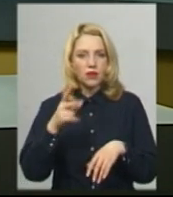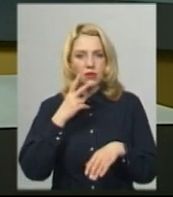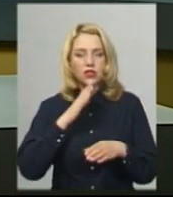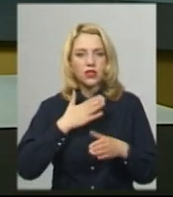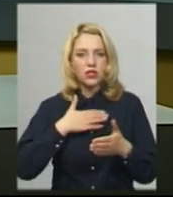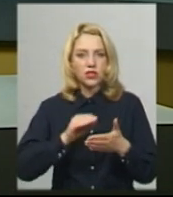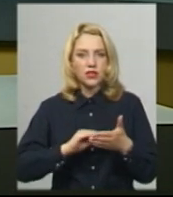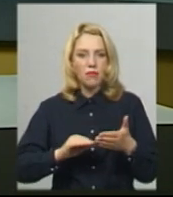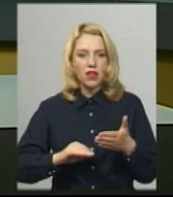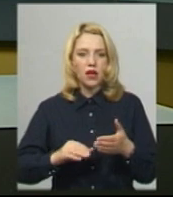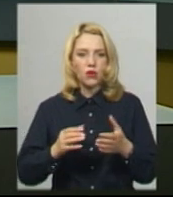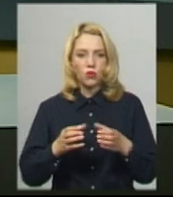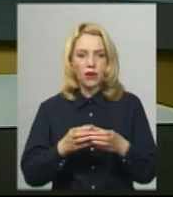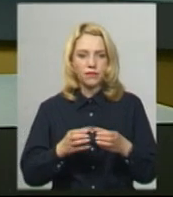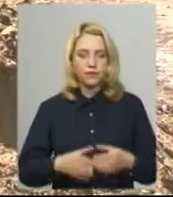група. Подробиці далі.